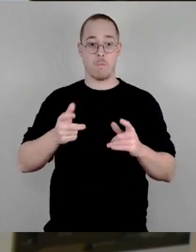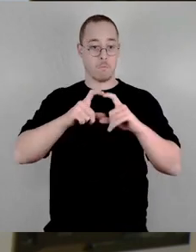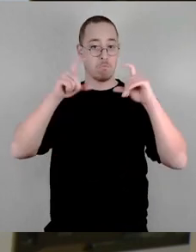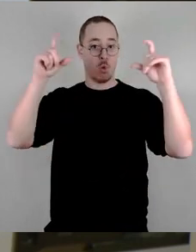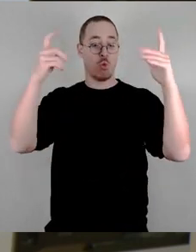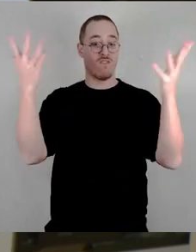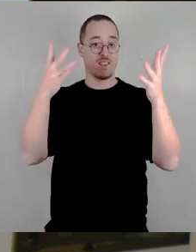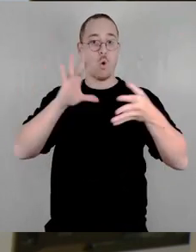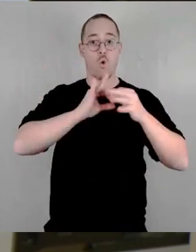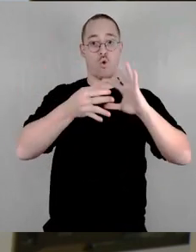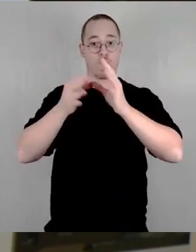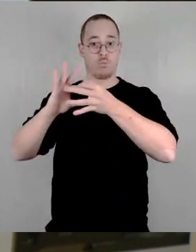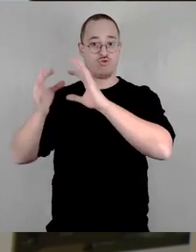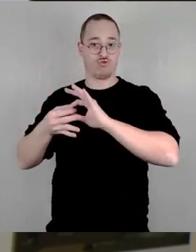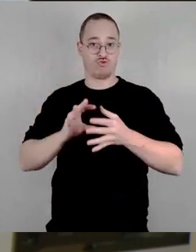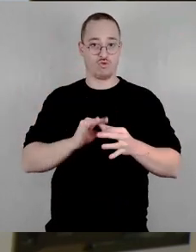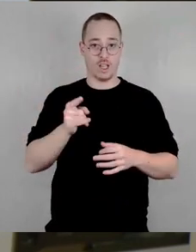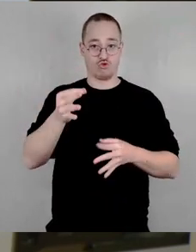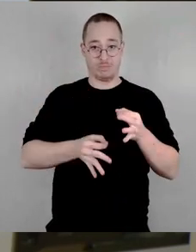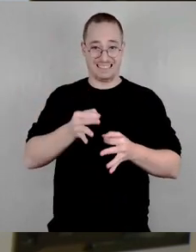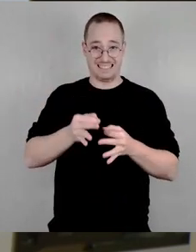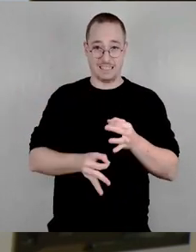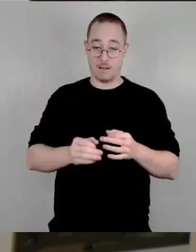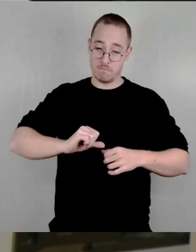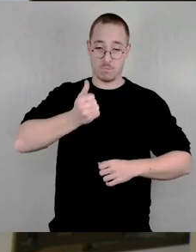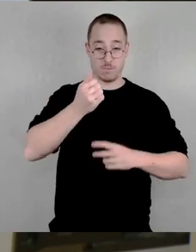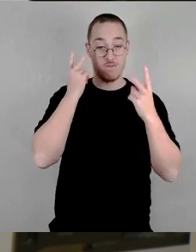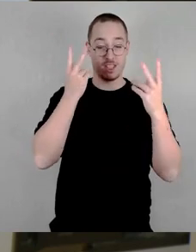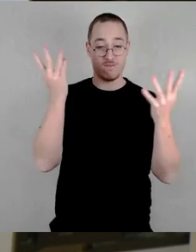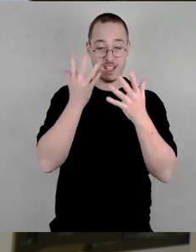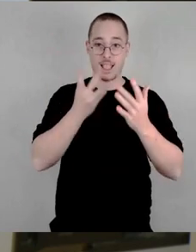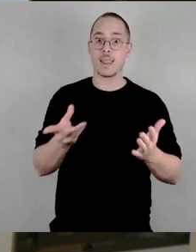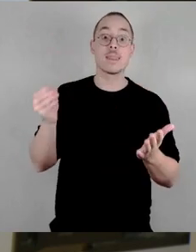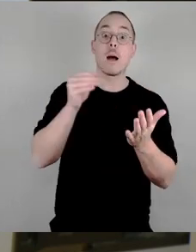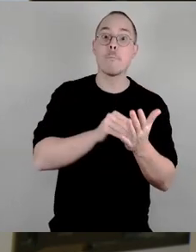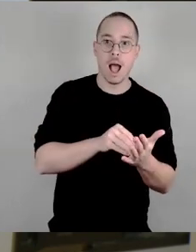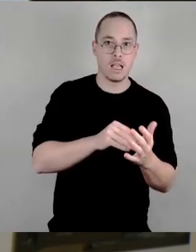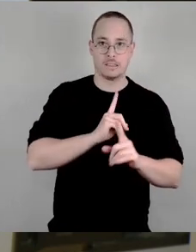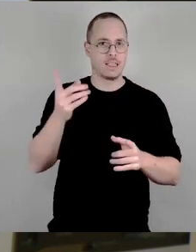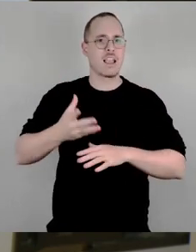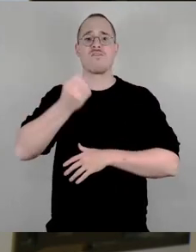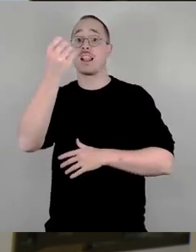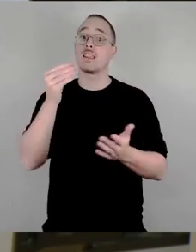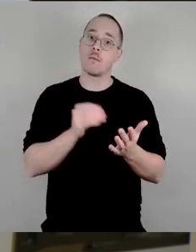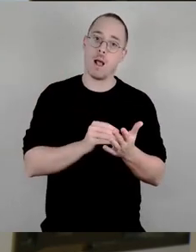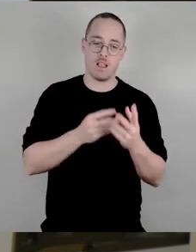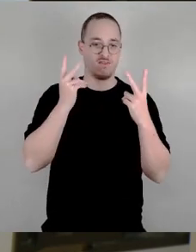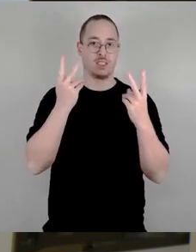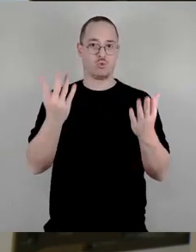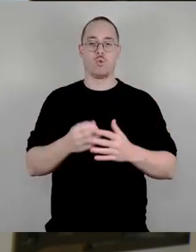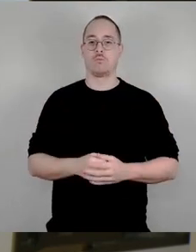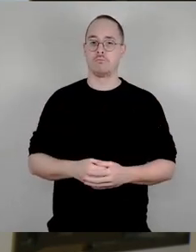Nicht das Siegen, sondern das Dabeisein ist, war ein sehr lobenswertes Motto Leider